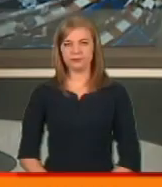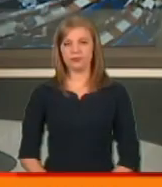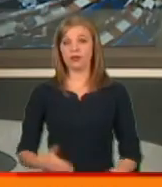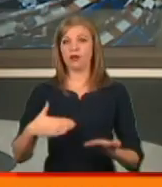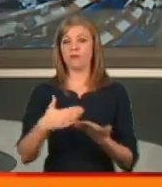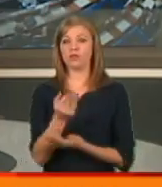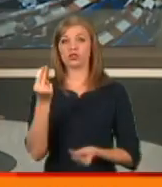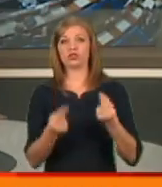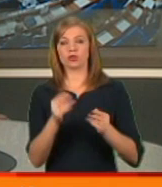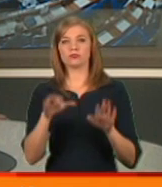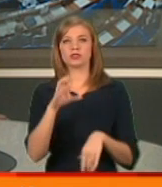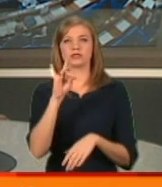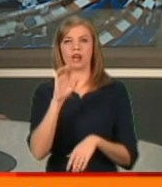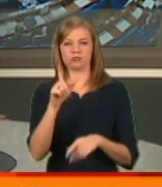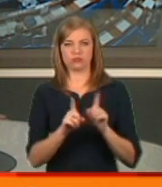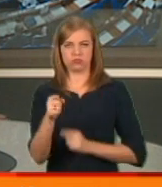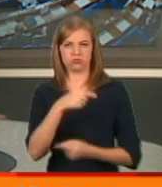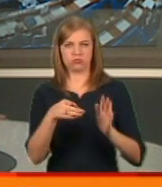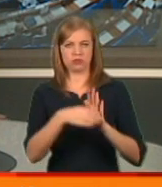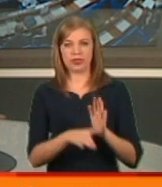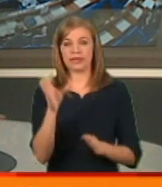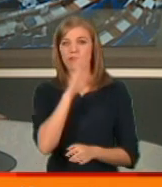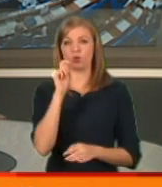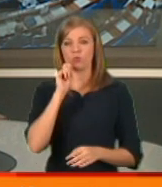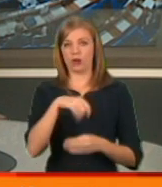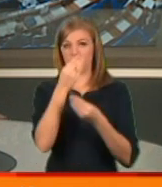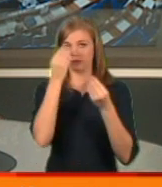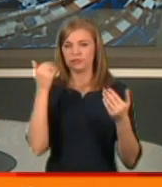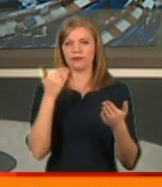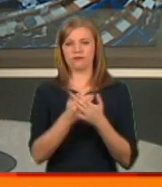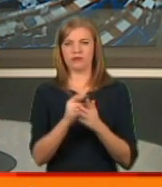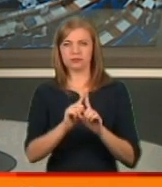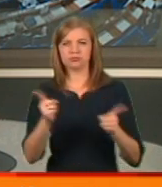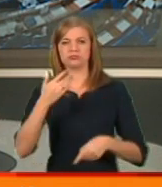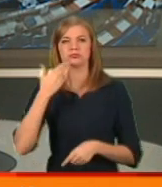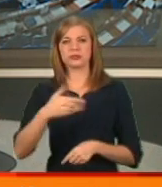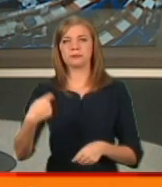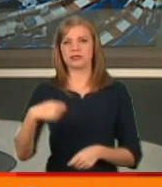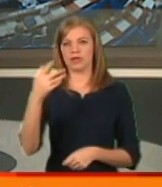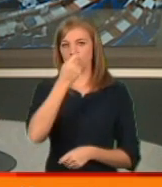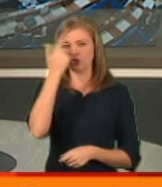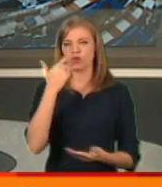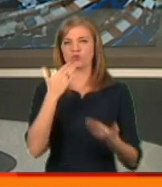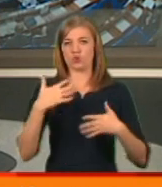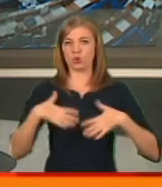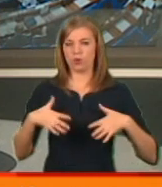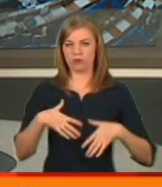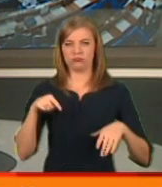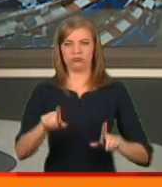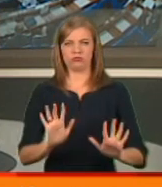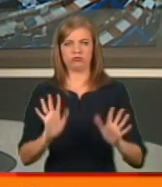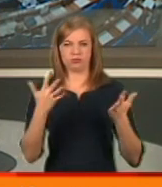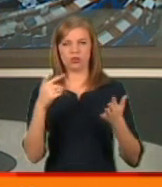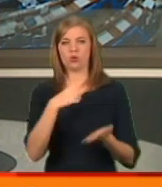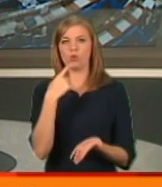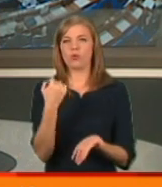Політична гра у Страсбурзі набирає обертів. Не встигла Україна вговтатись від неоднозначних заяв президента Чехії щодо Криму. Аж тут